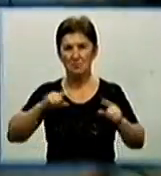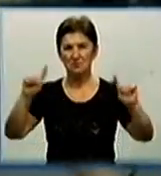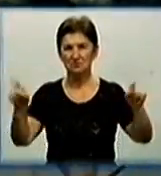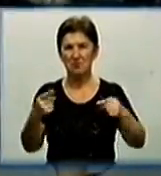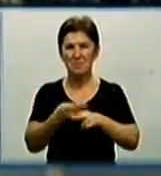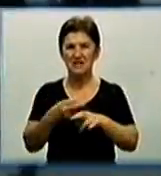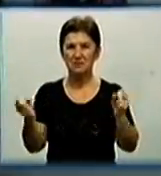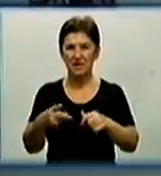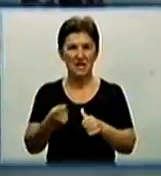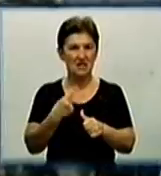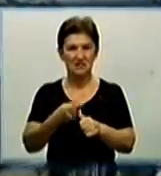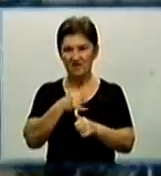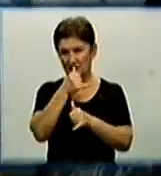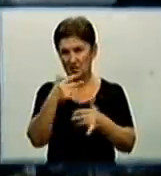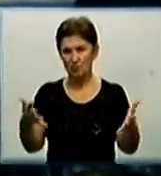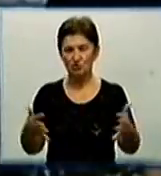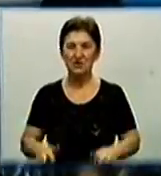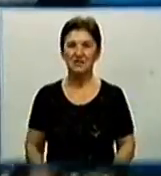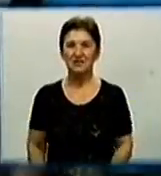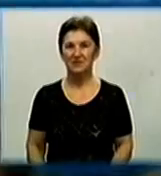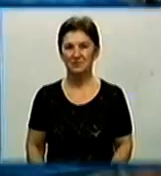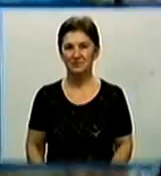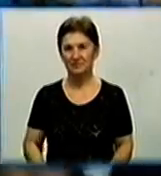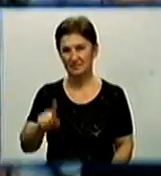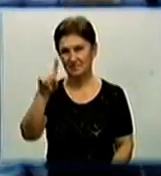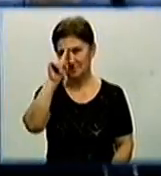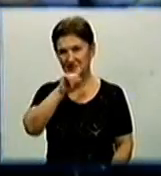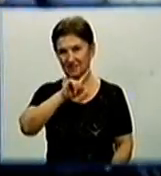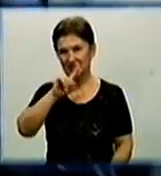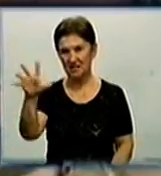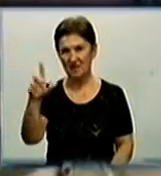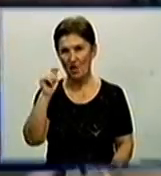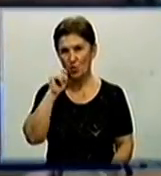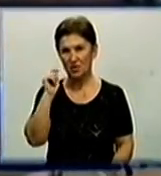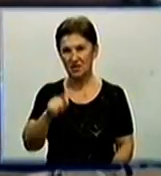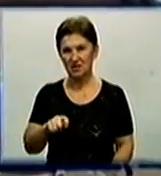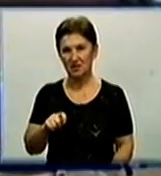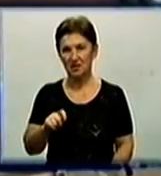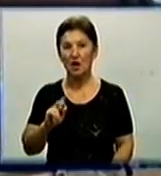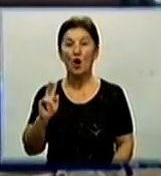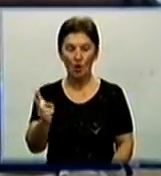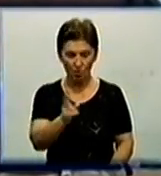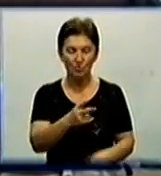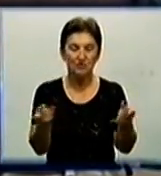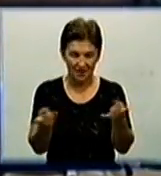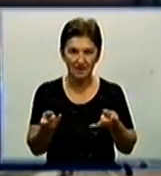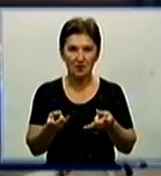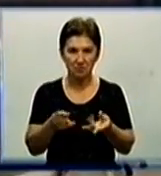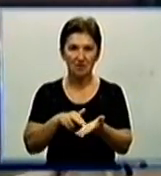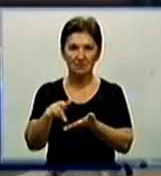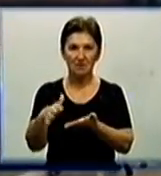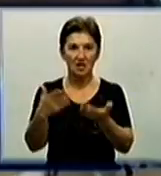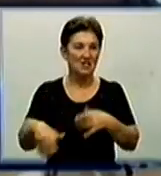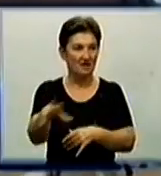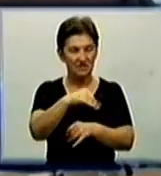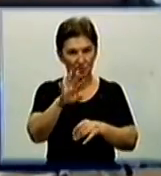безпеки називати не можна. Слава Україні! Героям слава! Кому що треба йти, якщо будемо всі